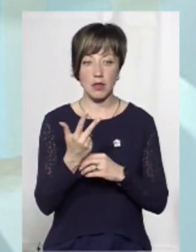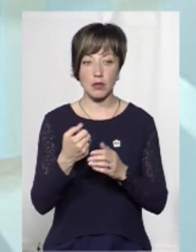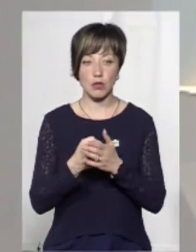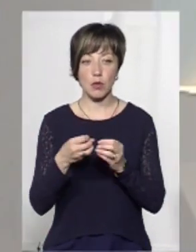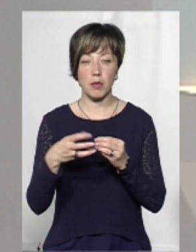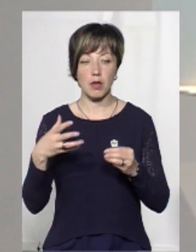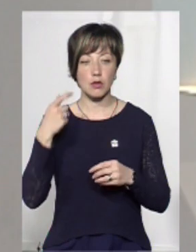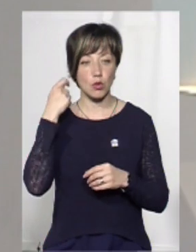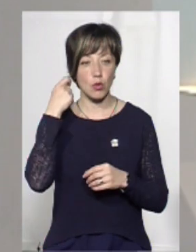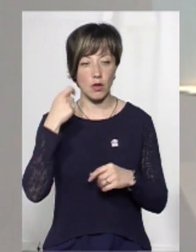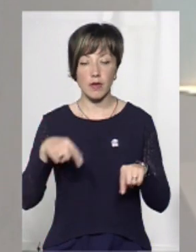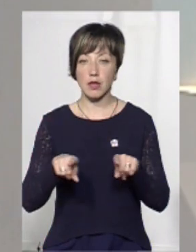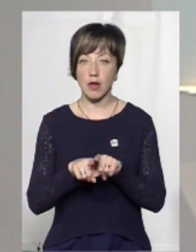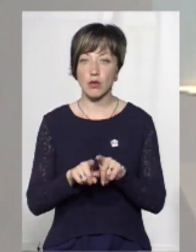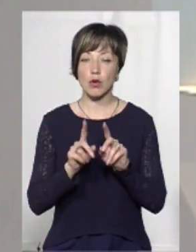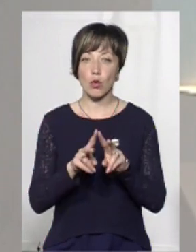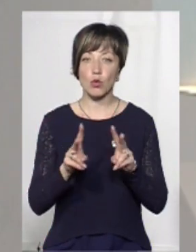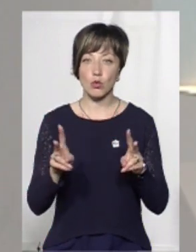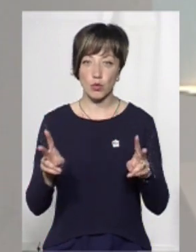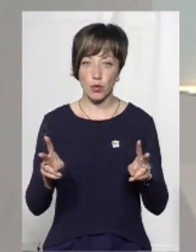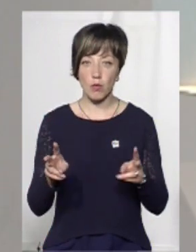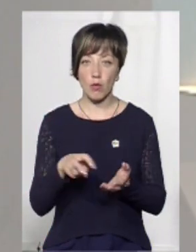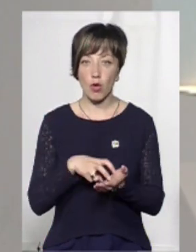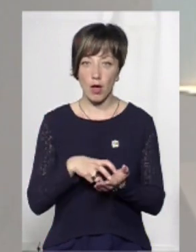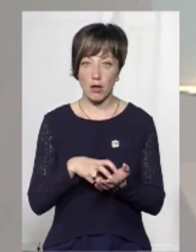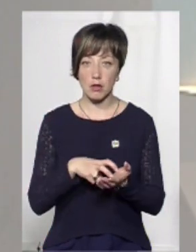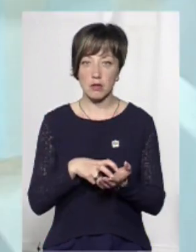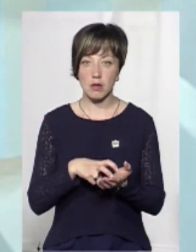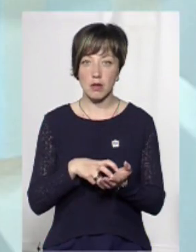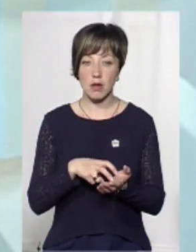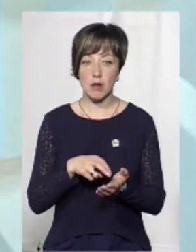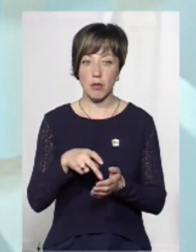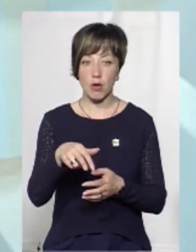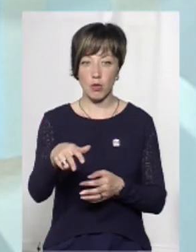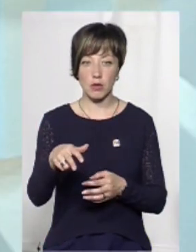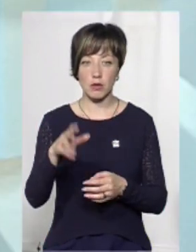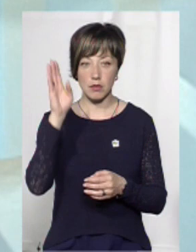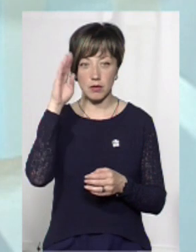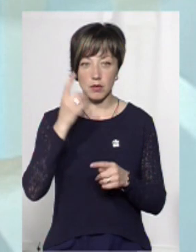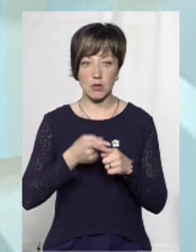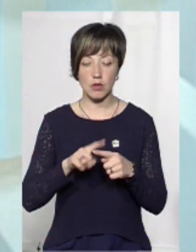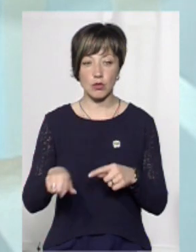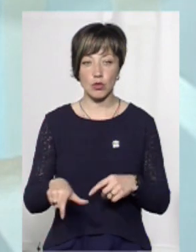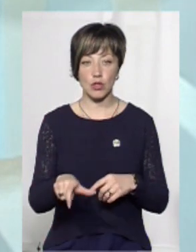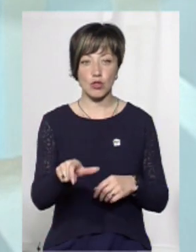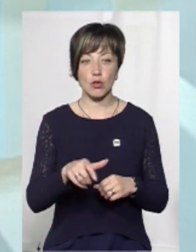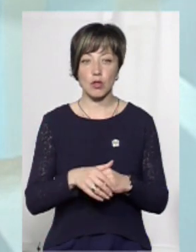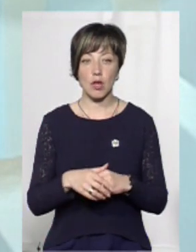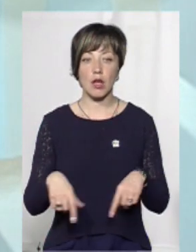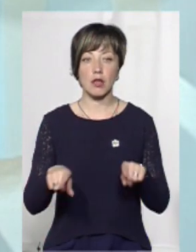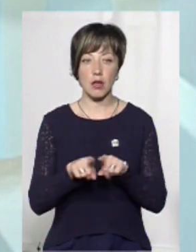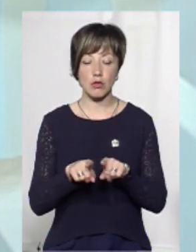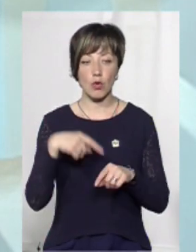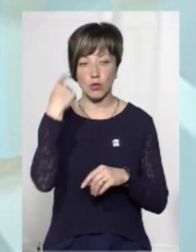13 до 15 років, а також ті, які боялися переходити вбрід дану річку. А